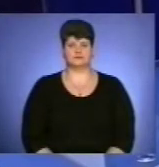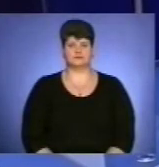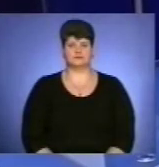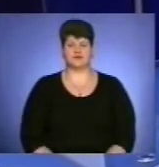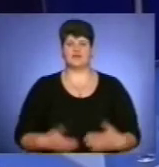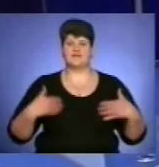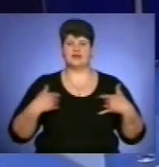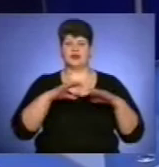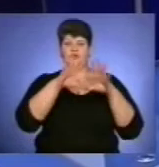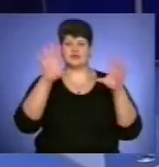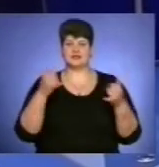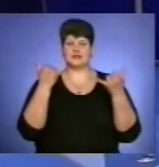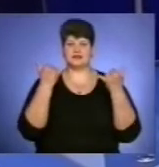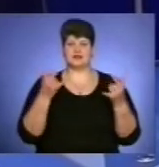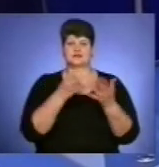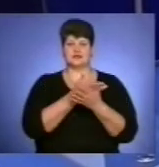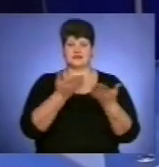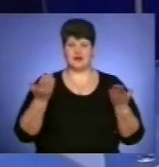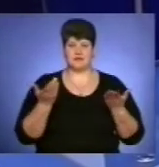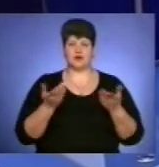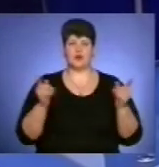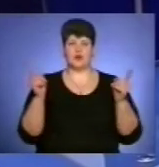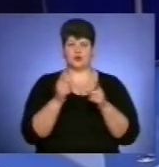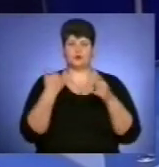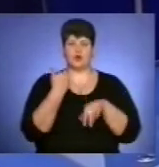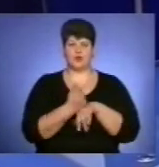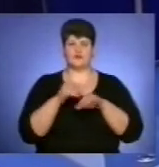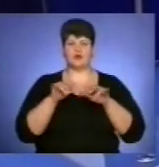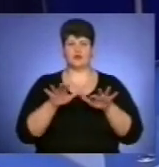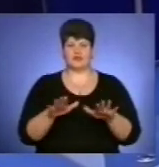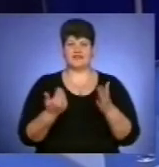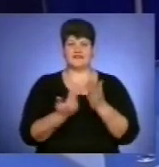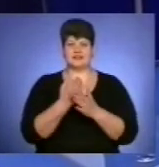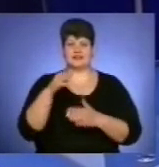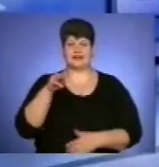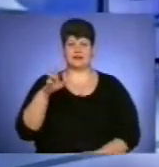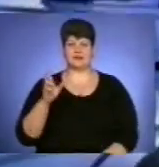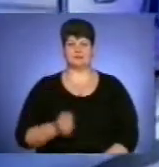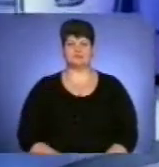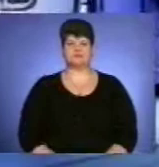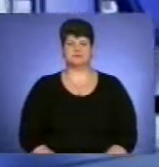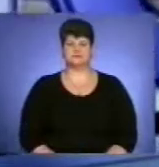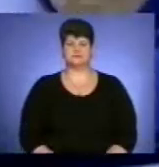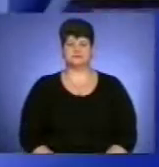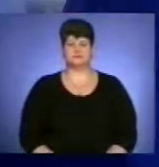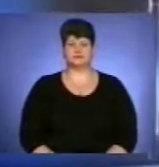Вітаю усіх, хто зараз з нами. Спочатку коротко про головні події від Вістей ТТБ. Музика